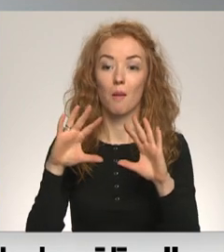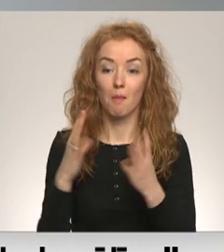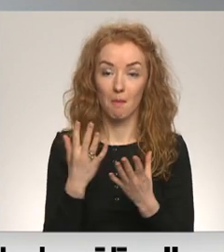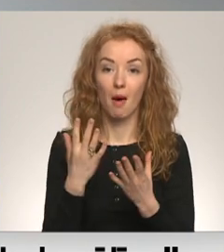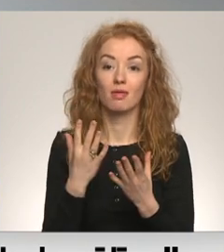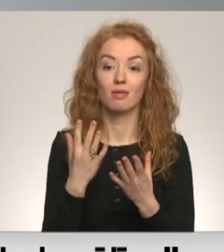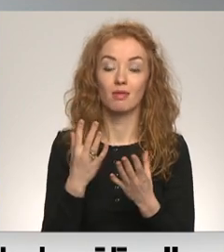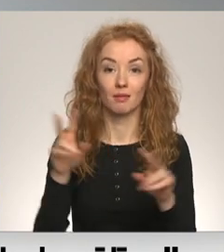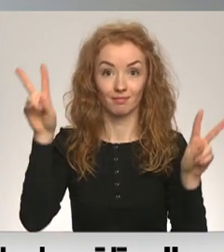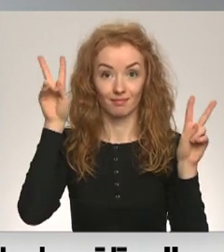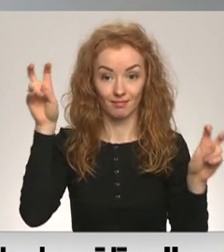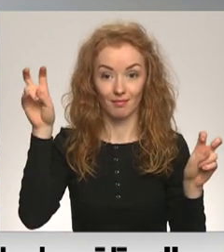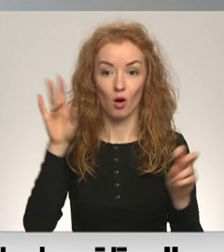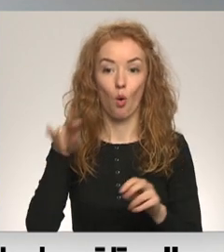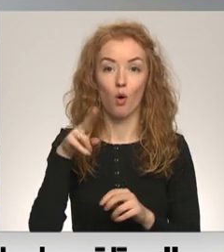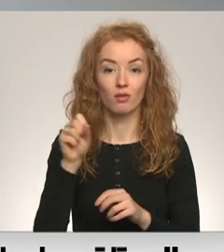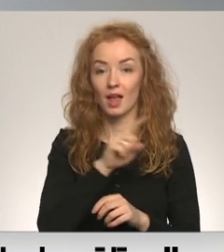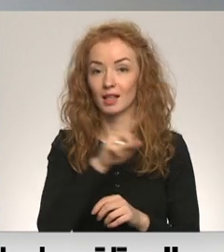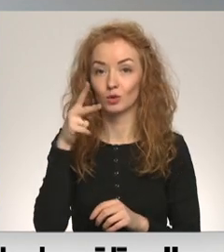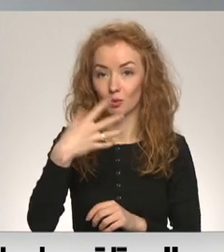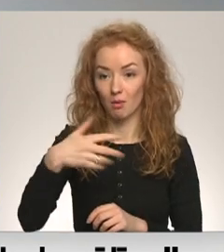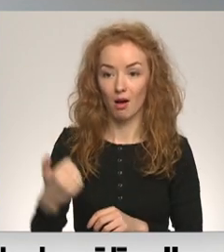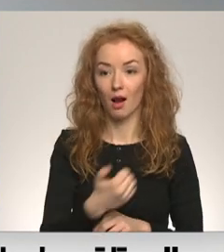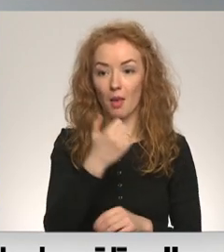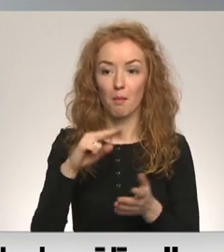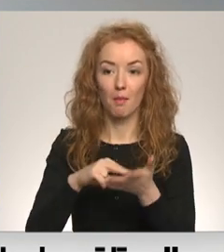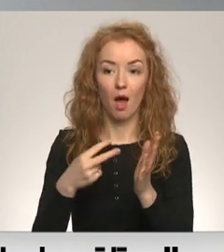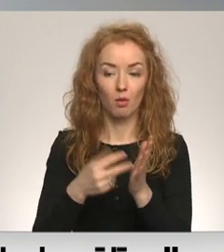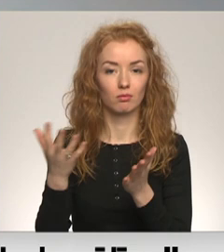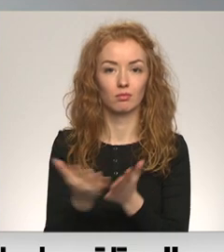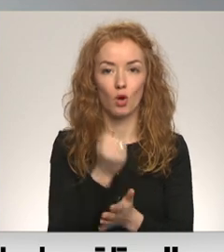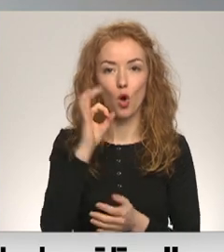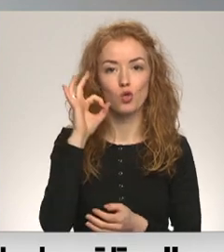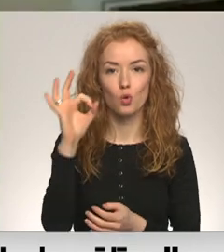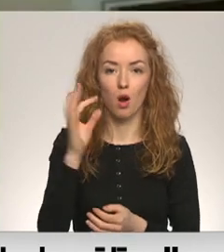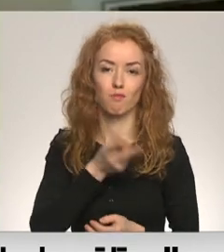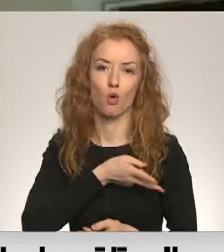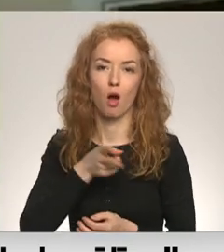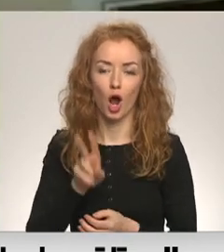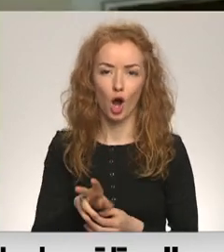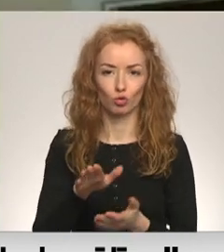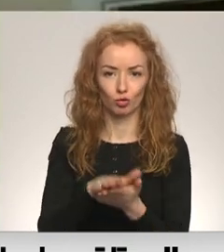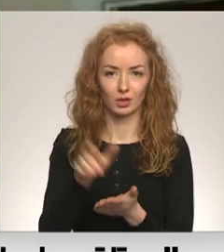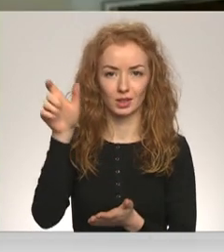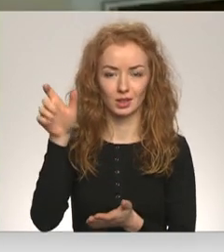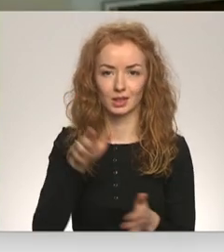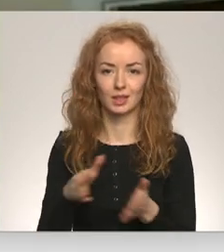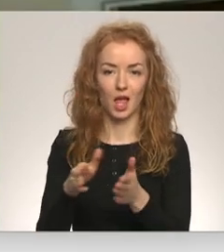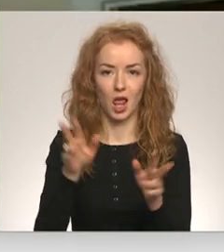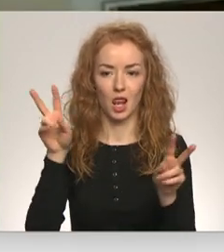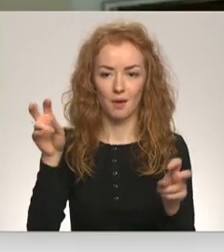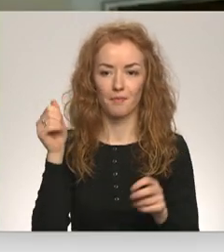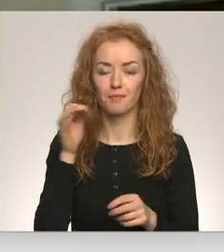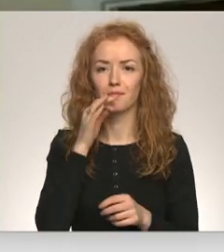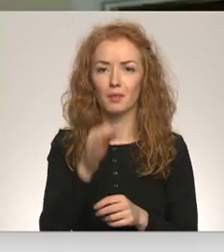virsrakstam Honda līdz 2050 gadam plāno panākt nulebojā gājušos uz ceļiem. Ļoti iegriežta tas, vārdam